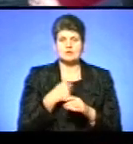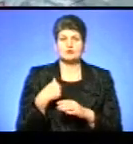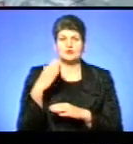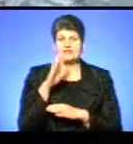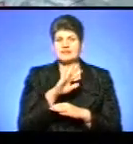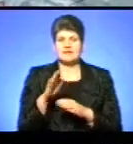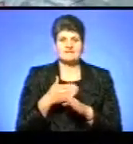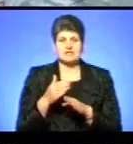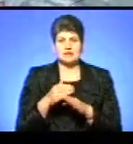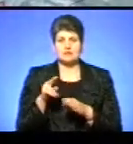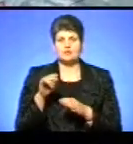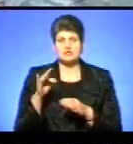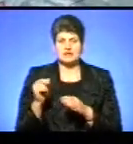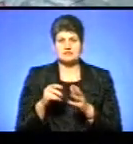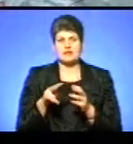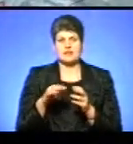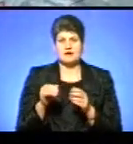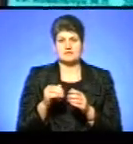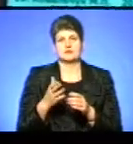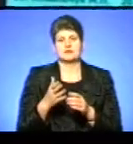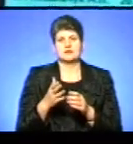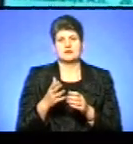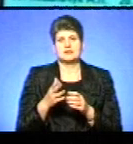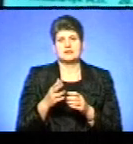відділяти Почаївській лаврі три земельні ділянки.